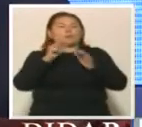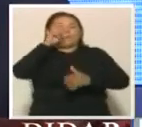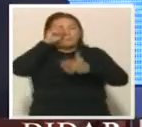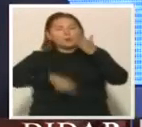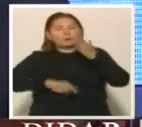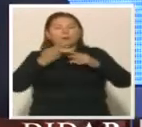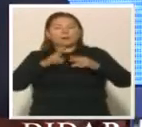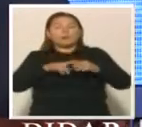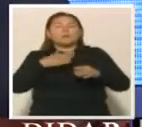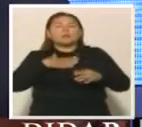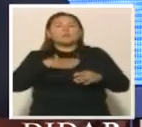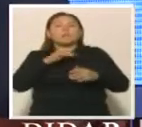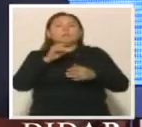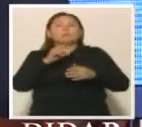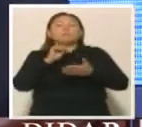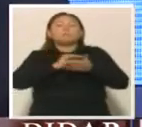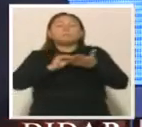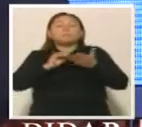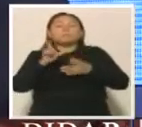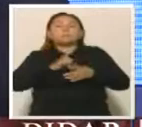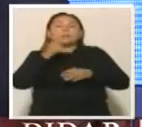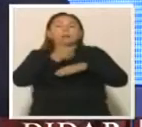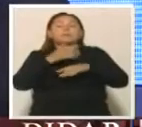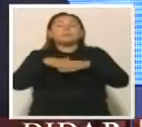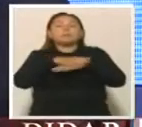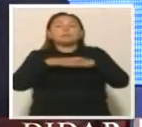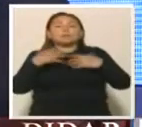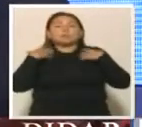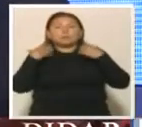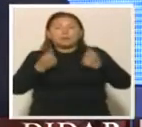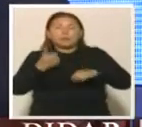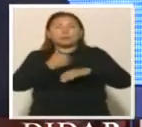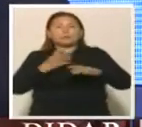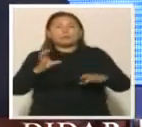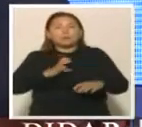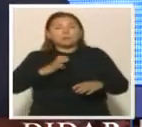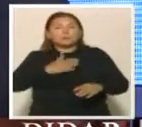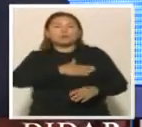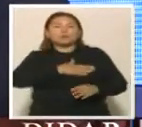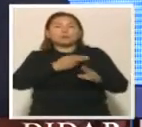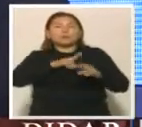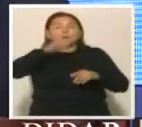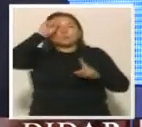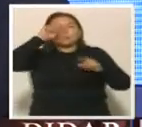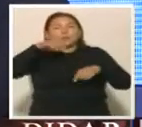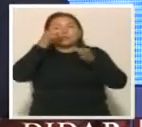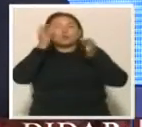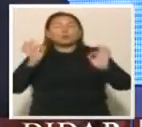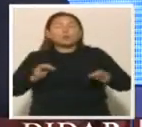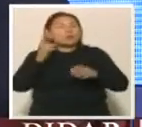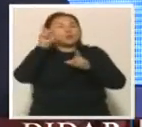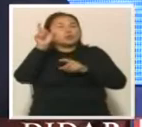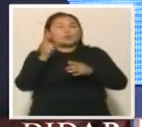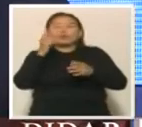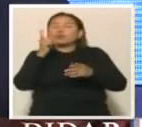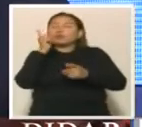просветитель Ибрай Алтенцарин писал, что если для народа главное богатство – здоровье, главное богатство для души – знание и искусство. Человек не должен